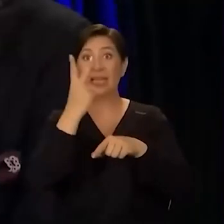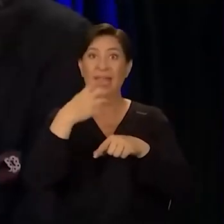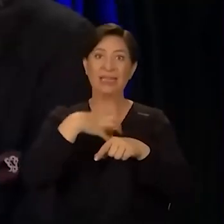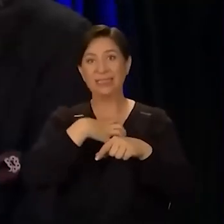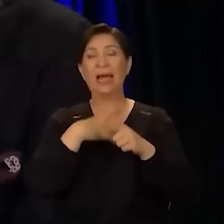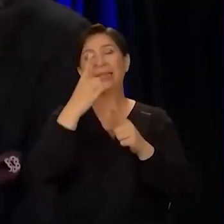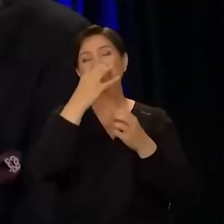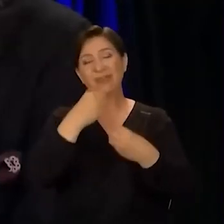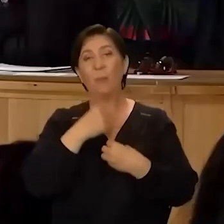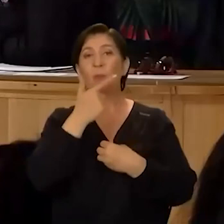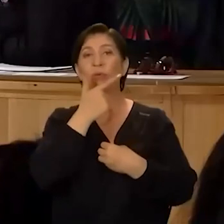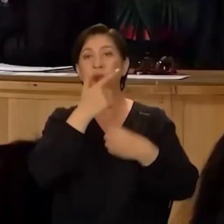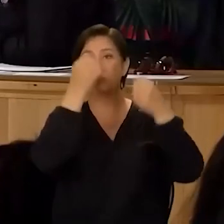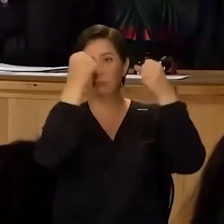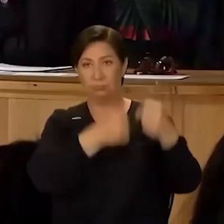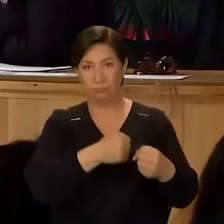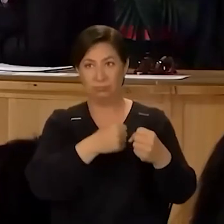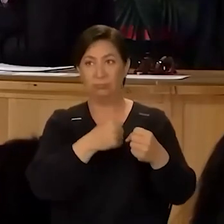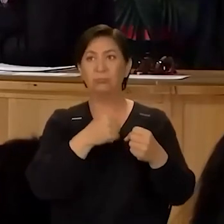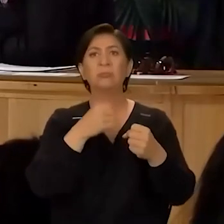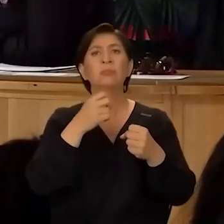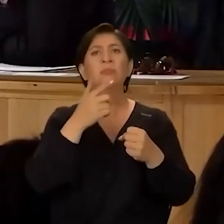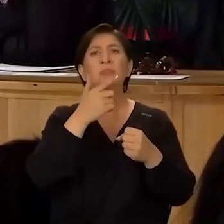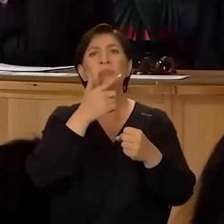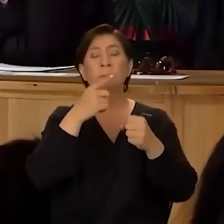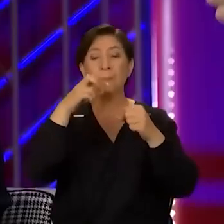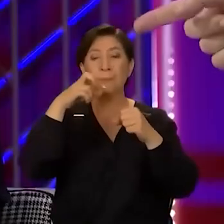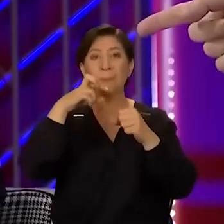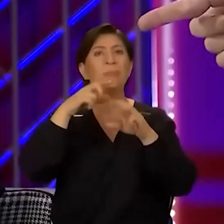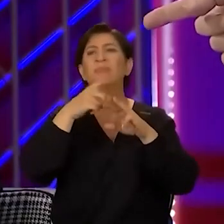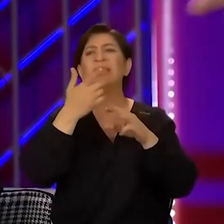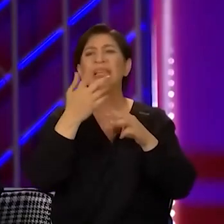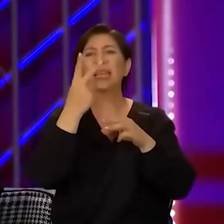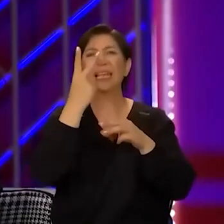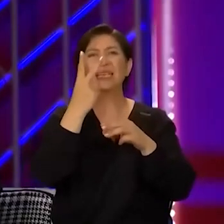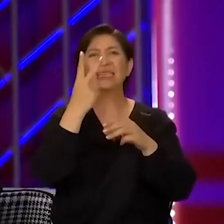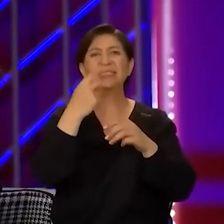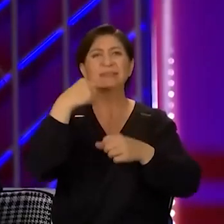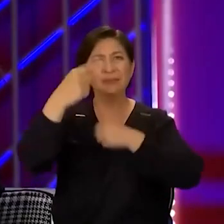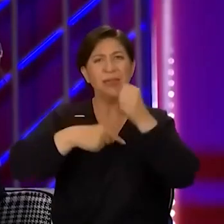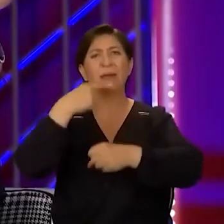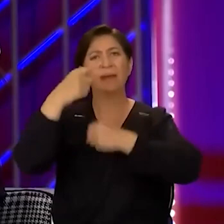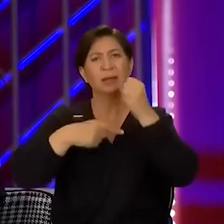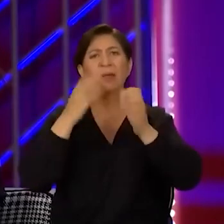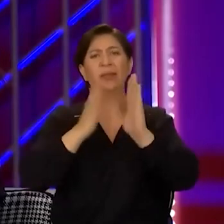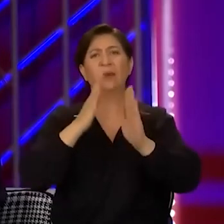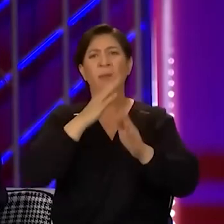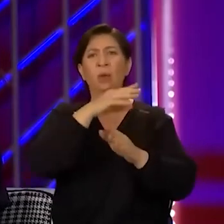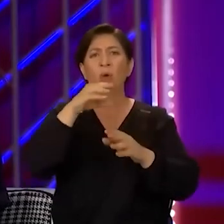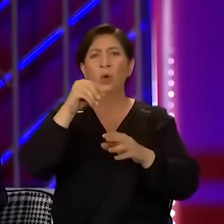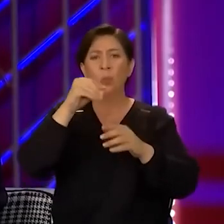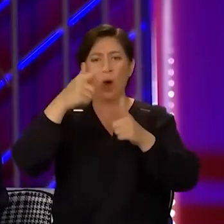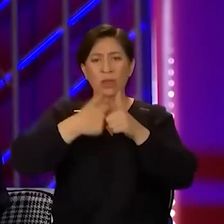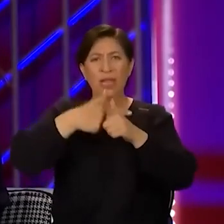Haziran'da Allah izin verirse Bodrum'a yerleştiriyorum. Nerede Bodrum'daki People'da? People'da. Nerede People'da? sezondur Kum